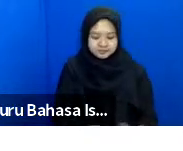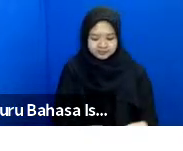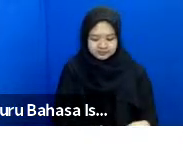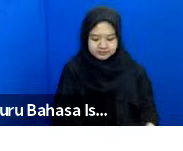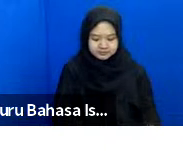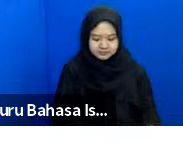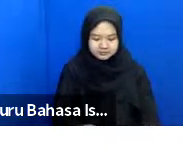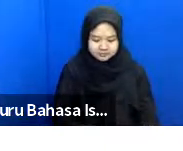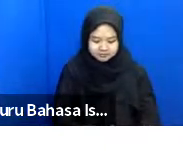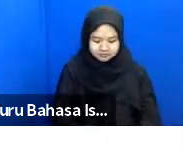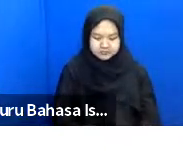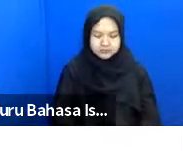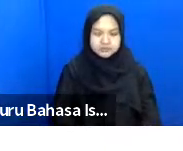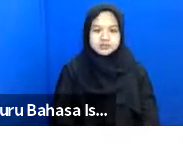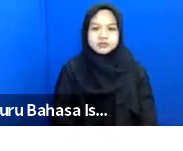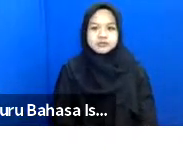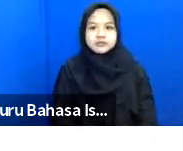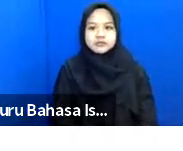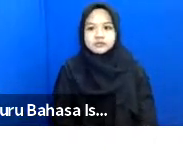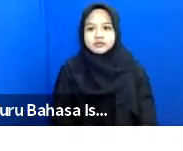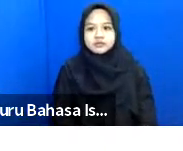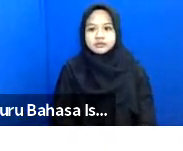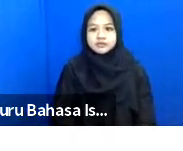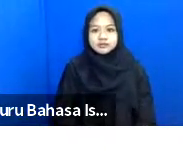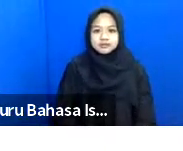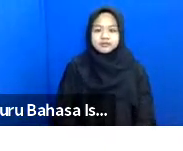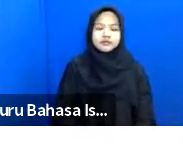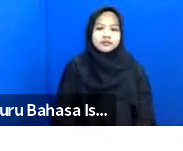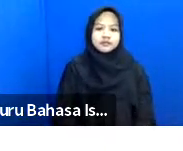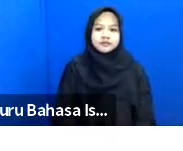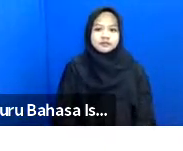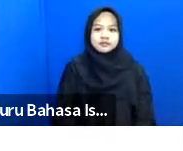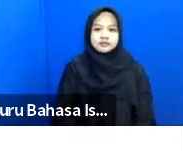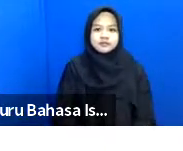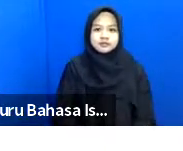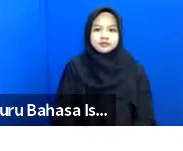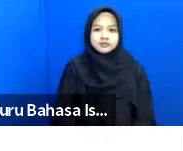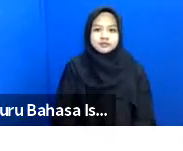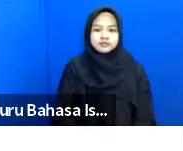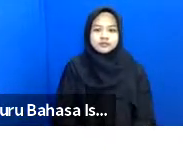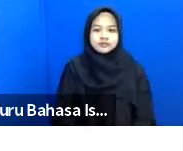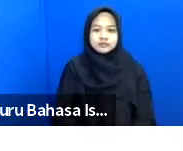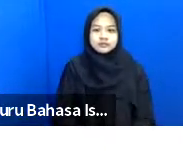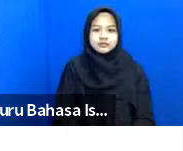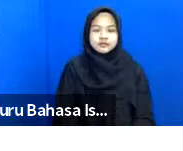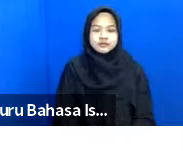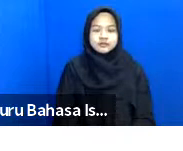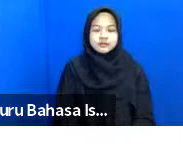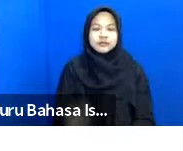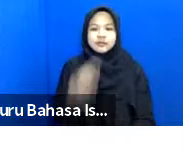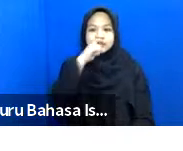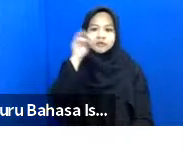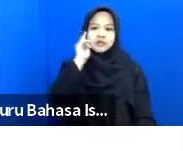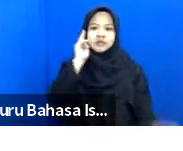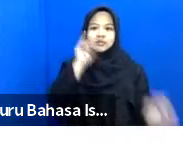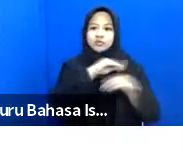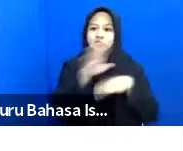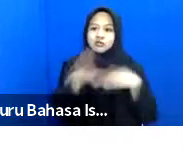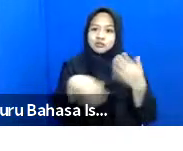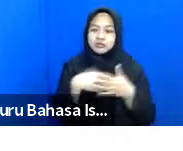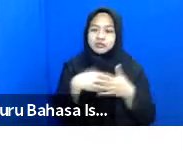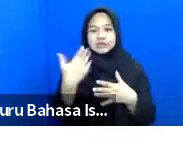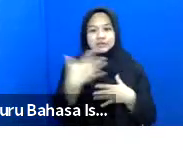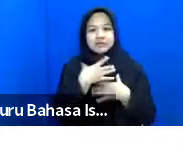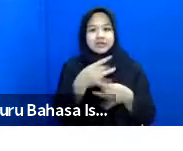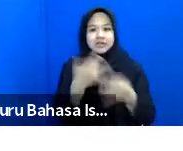oke oke sudah Mbak ya teman-teman Bapak Ibu semua menarik sekali tadi